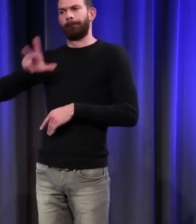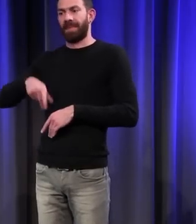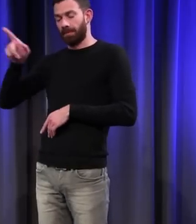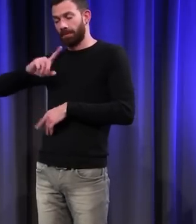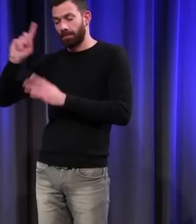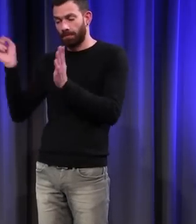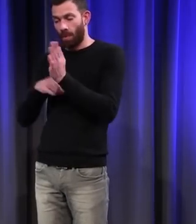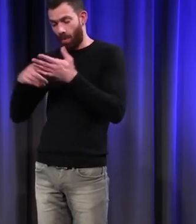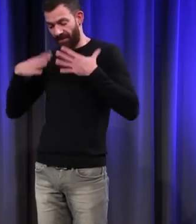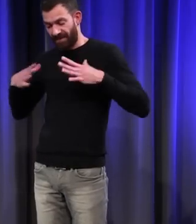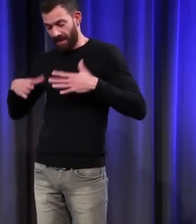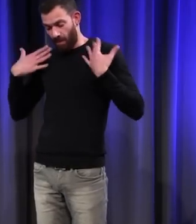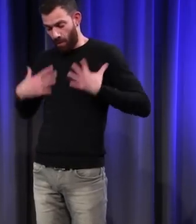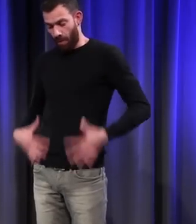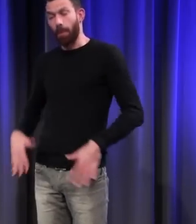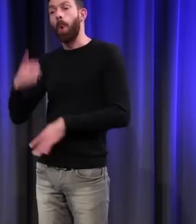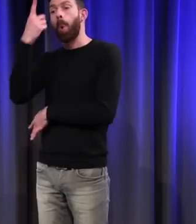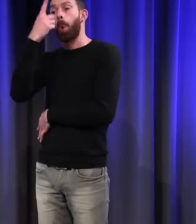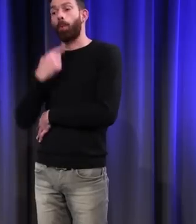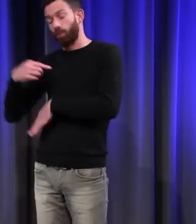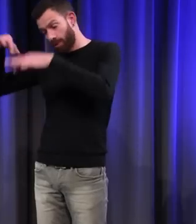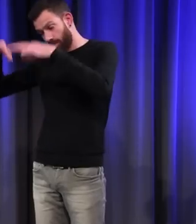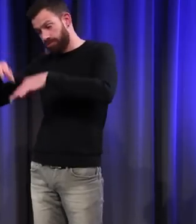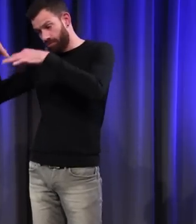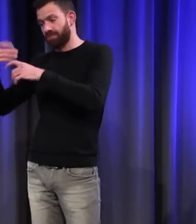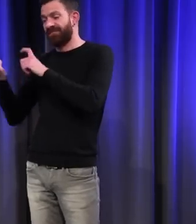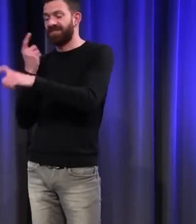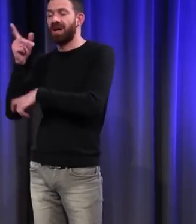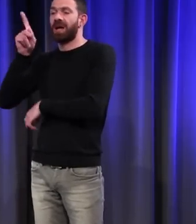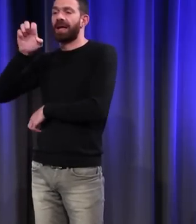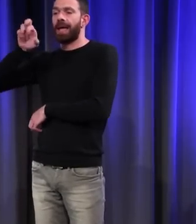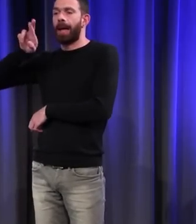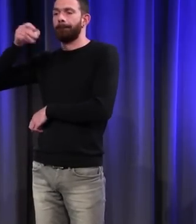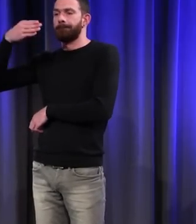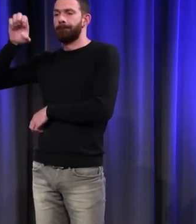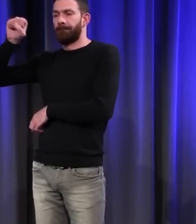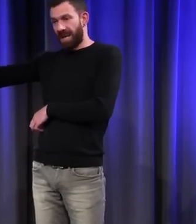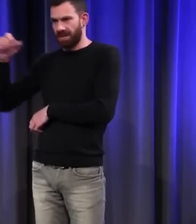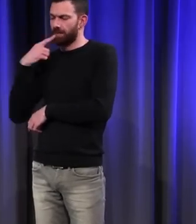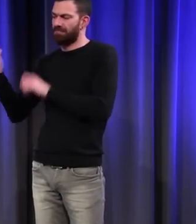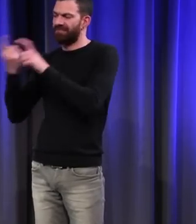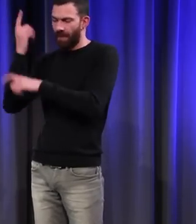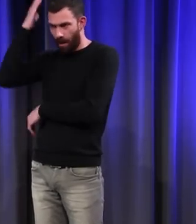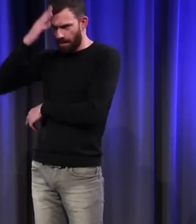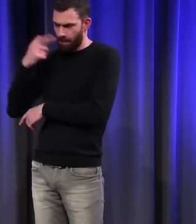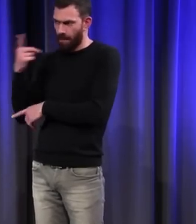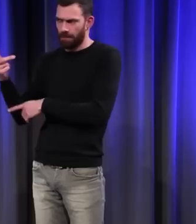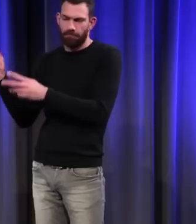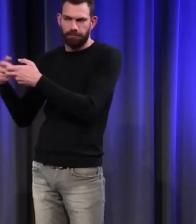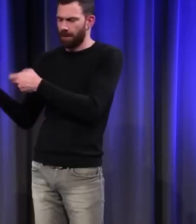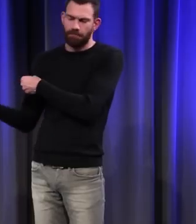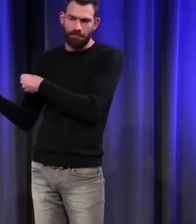vêtements rouges teints avec du kermès, c'est-à-dire une matière d'origine animale qui coûte très, très cher.